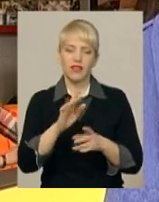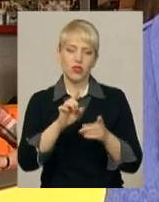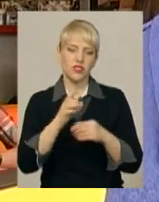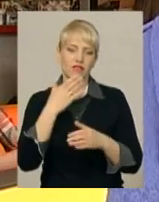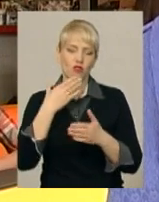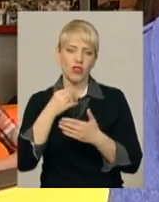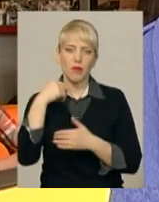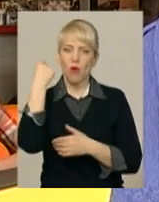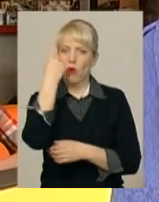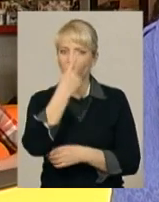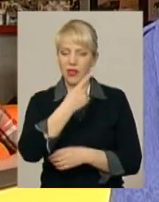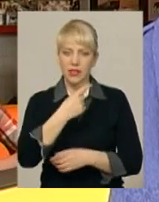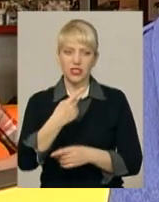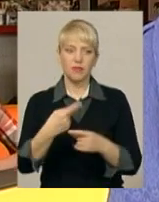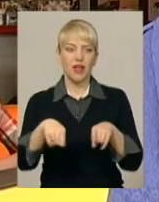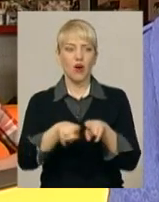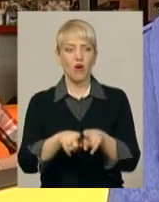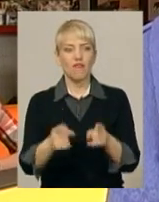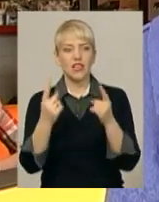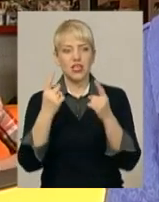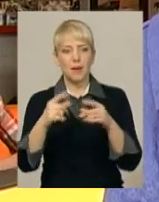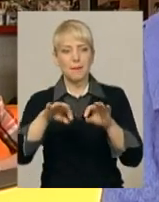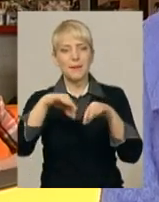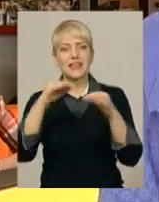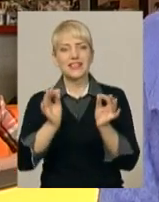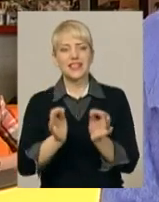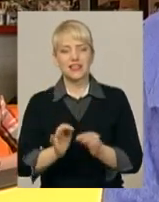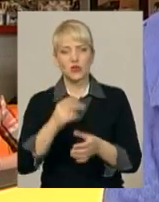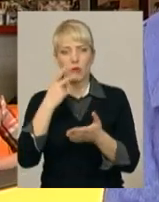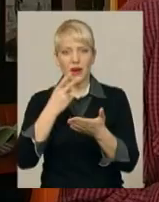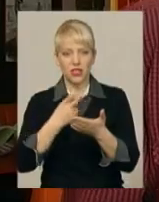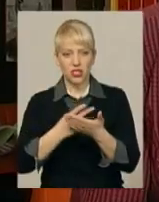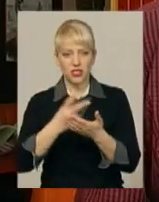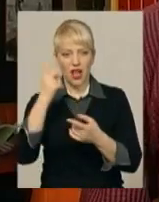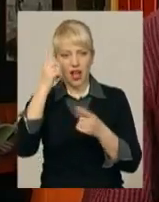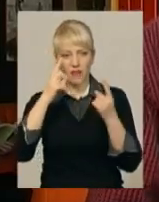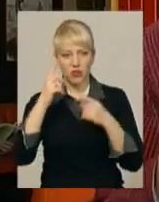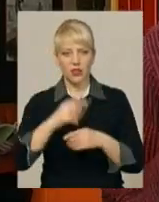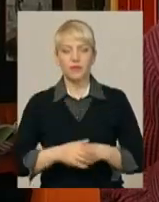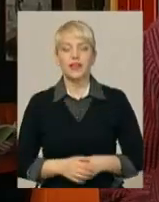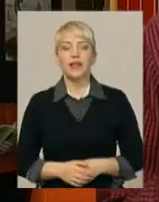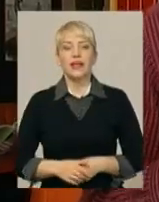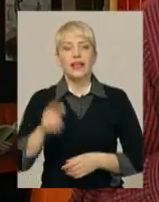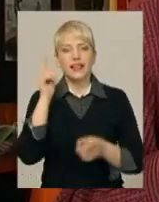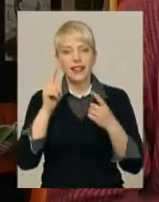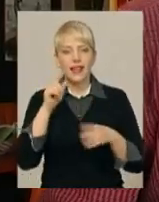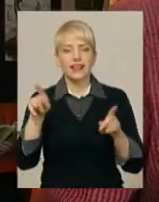величезного та мистецького бачення автора. По-перше, ідея така, що